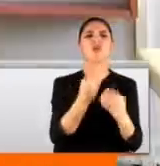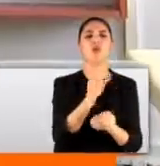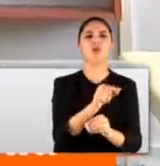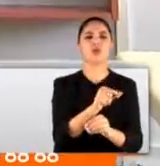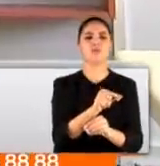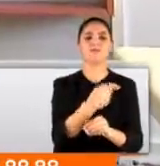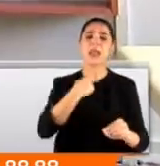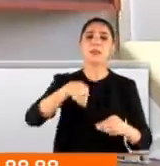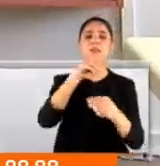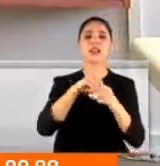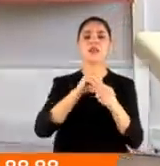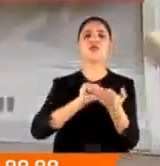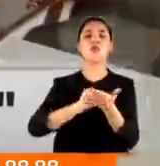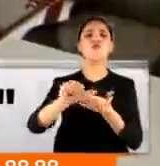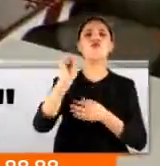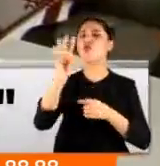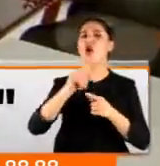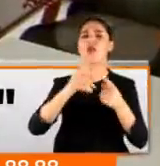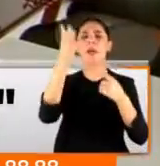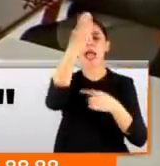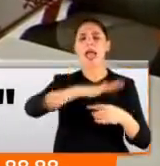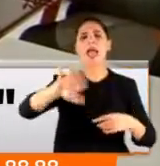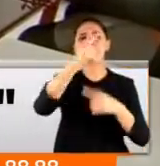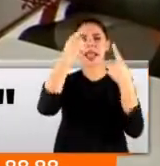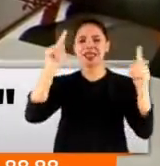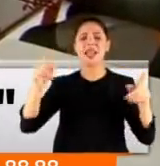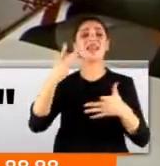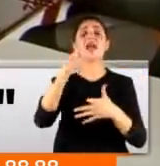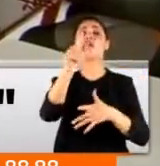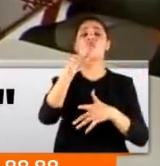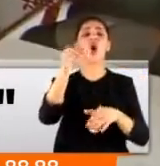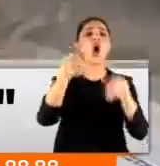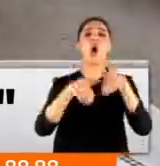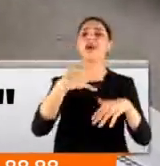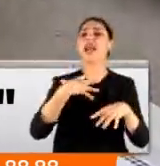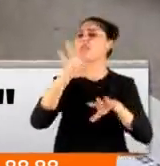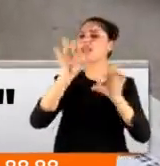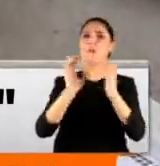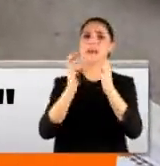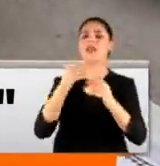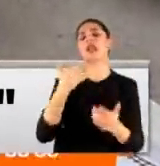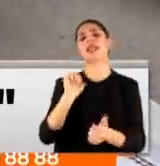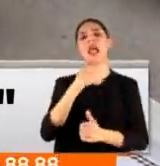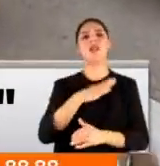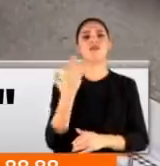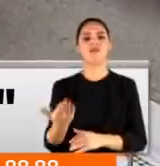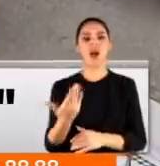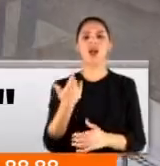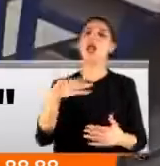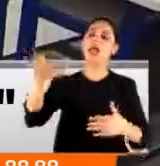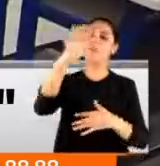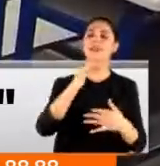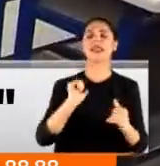gelmiştir. Bizim için her öğretmen hangi siyasi partiye oy verirse versin değerlidir. Hürmete